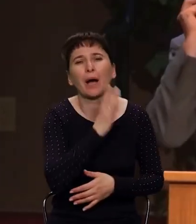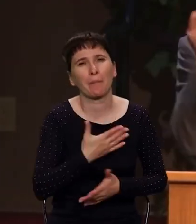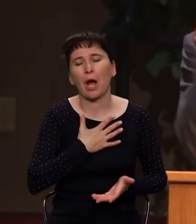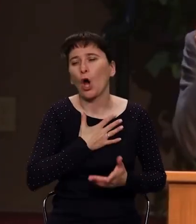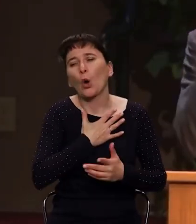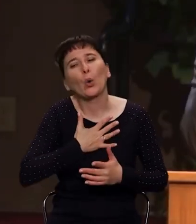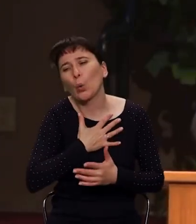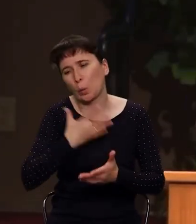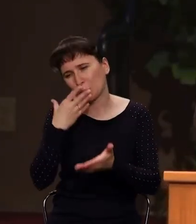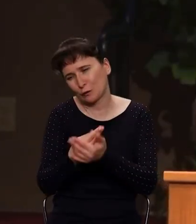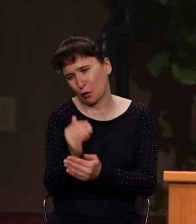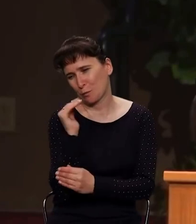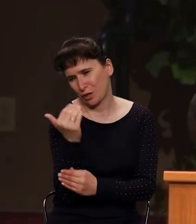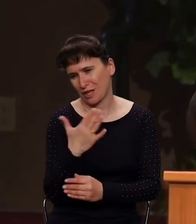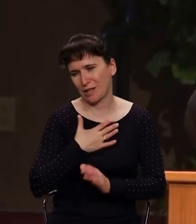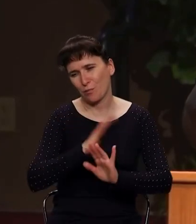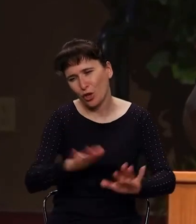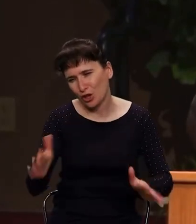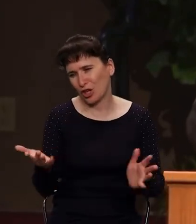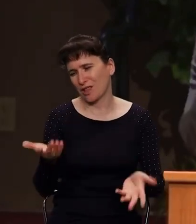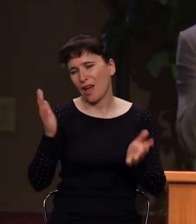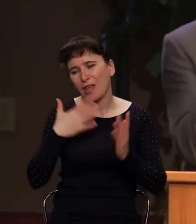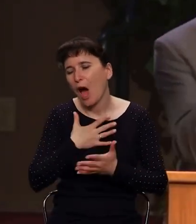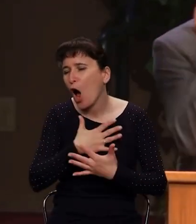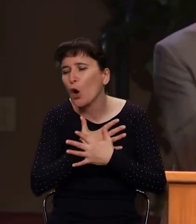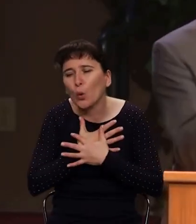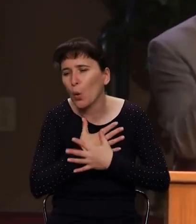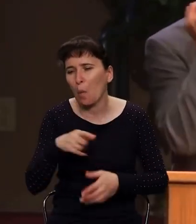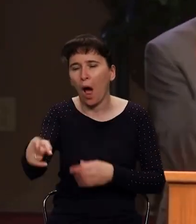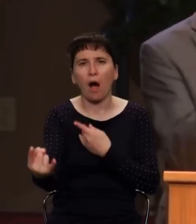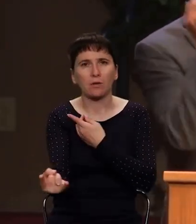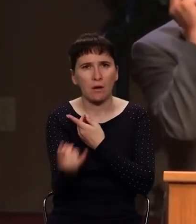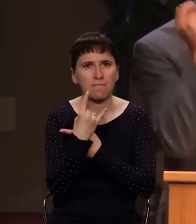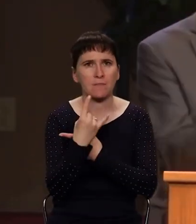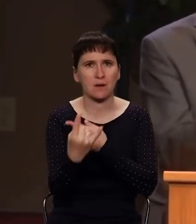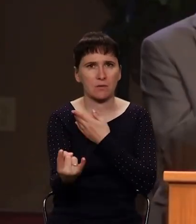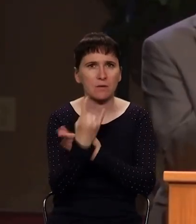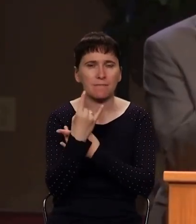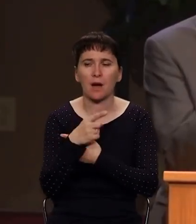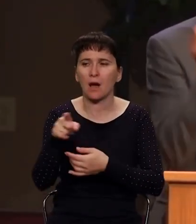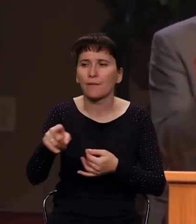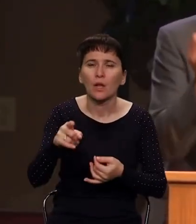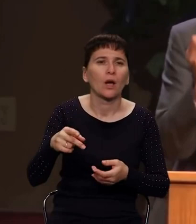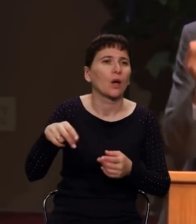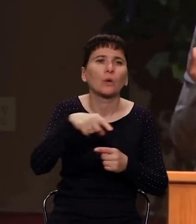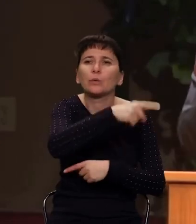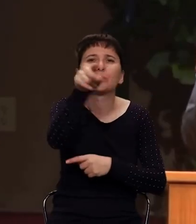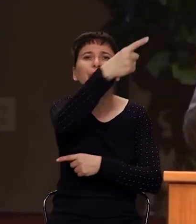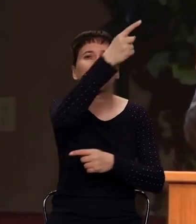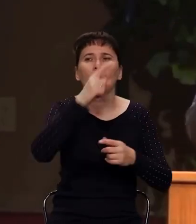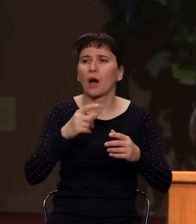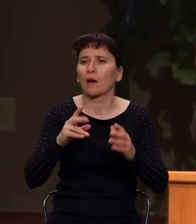влюблены очень часто в свое чадо. И если чадо их нагло обманывает в глаза, нагло,